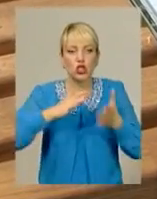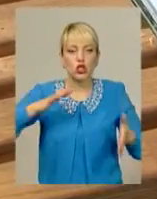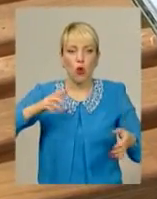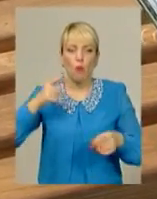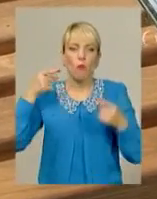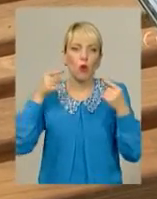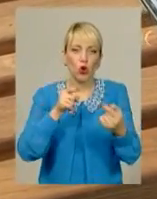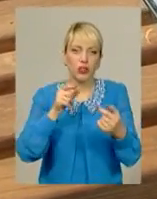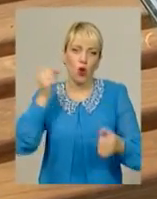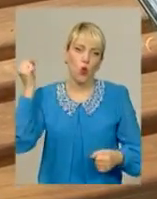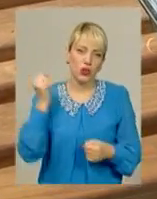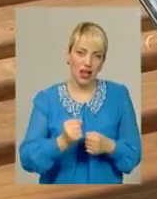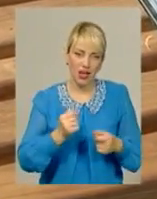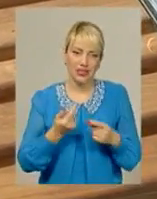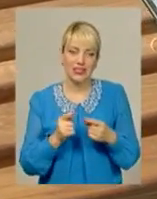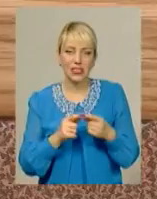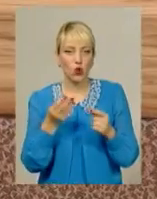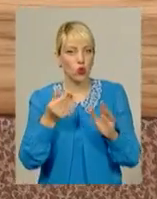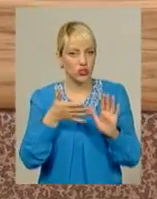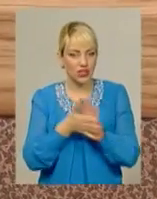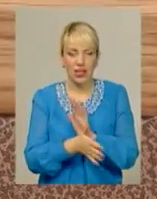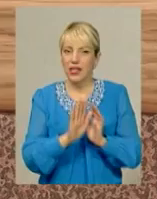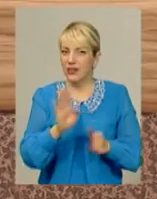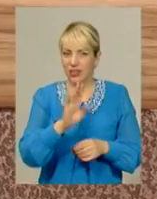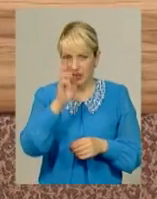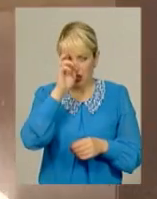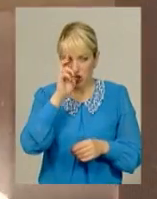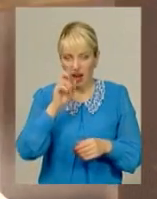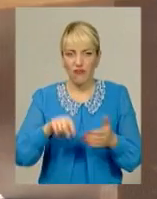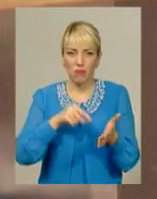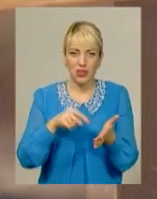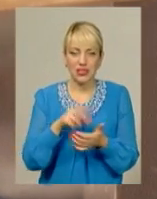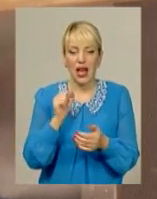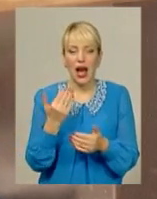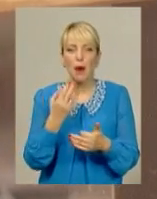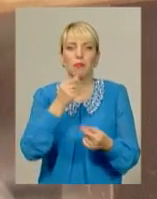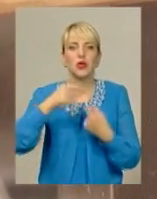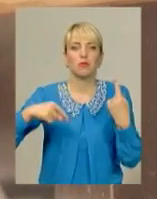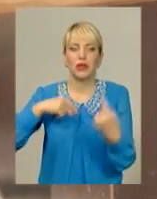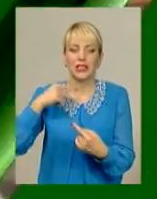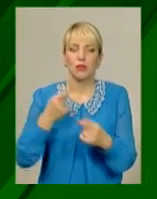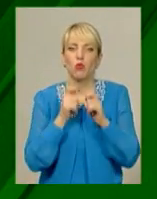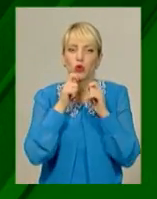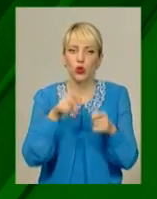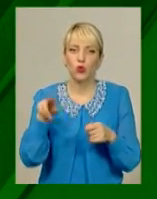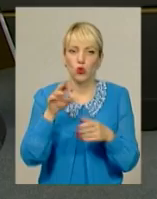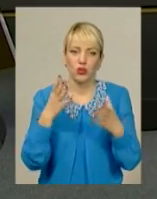гроші на лавки не витрачали, їх встановили за кошти місцевих підприємців. Це їхній подарунок Хмельницькому до Дня міста.